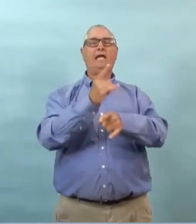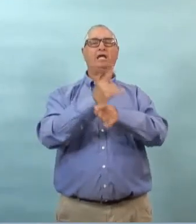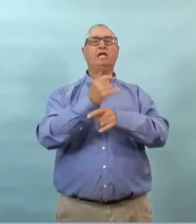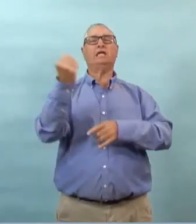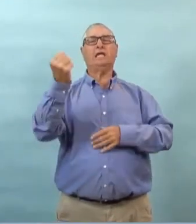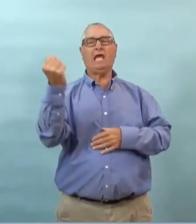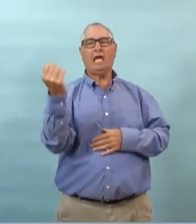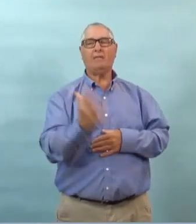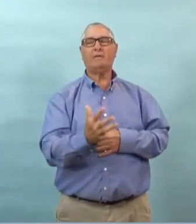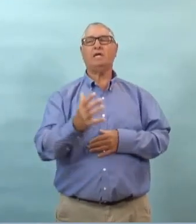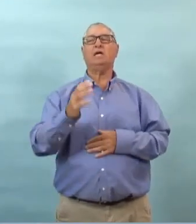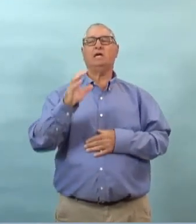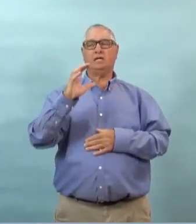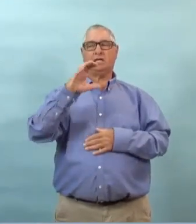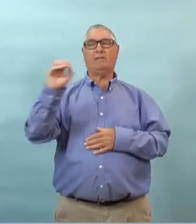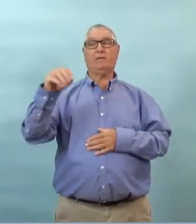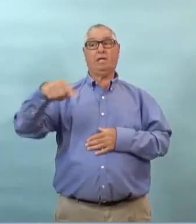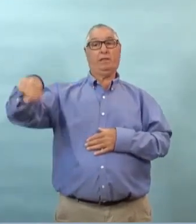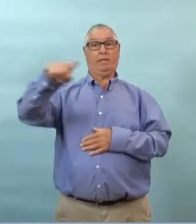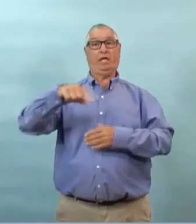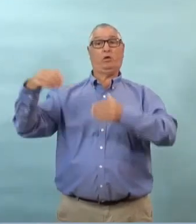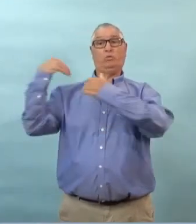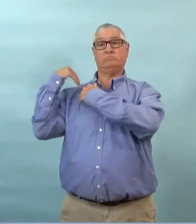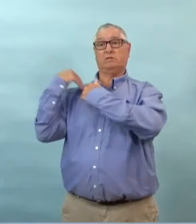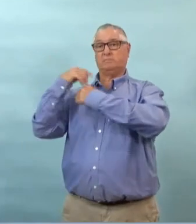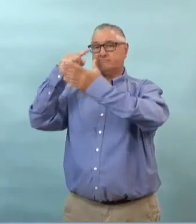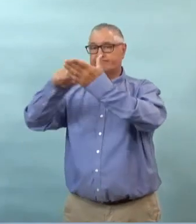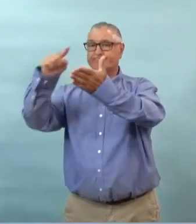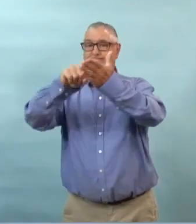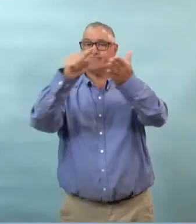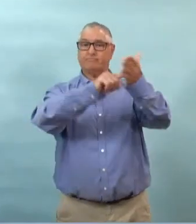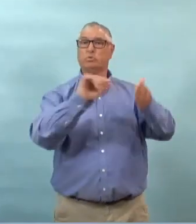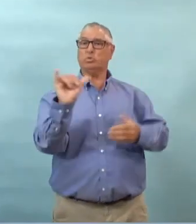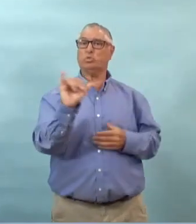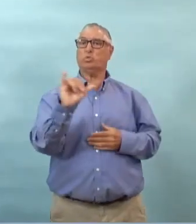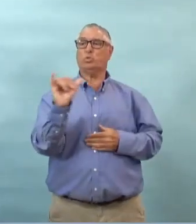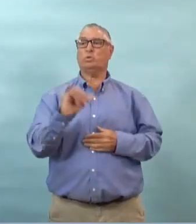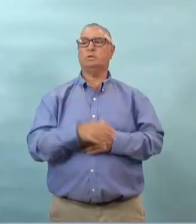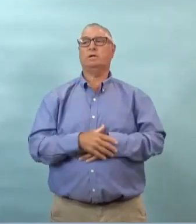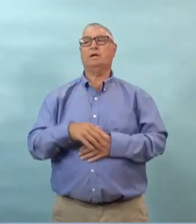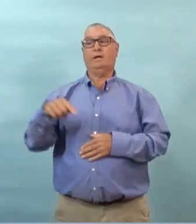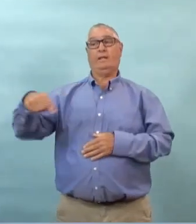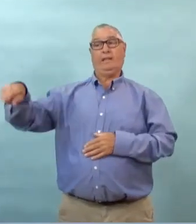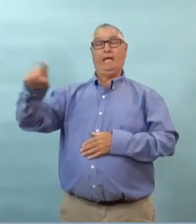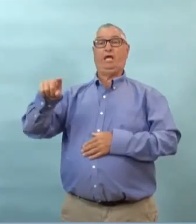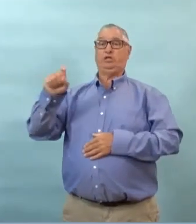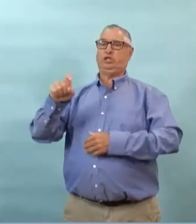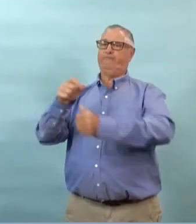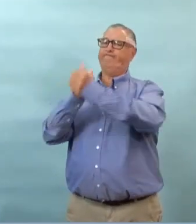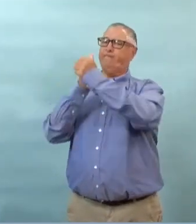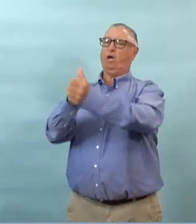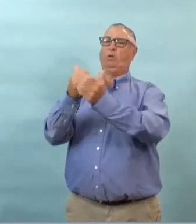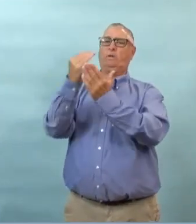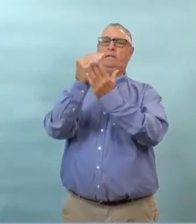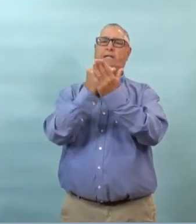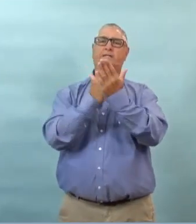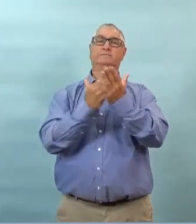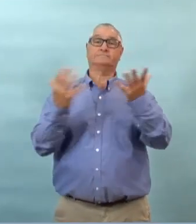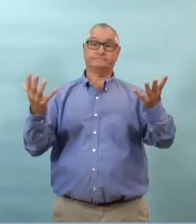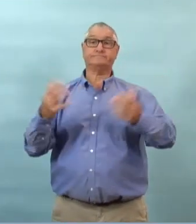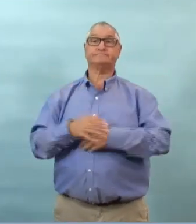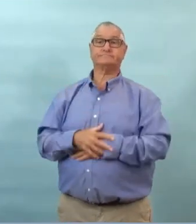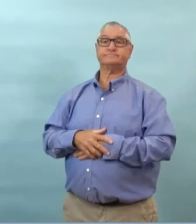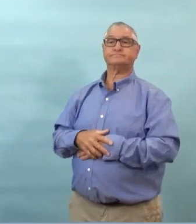une enquête et qui doivent obliger les gens à respecter ces ordres mais je crois que l'outil qu'on a le plus à notre